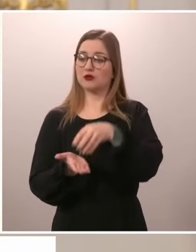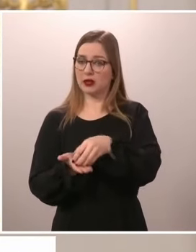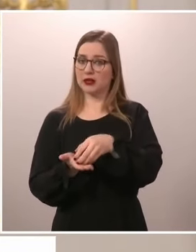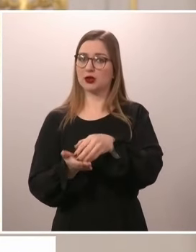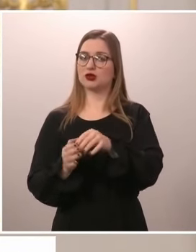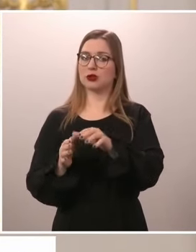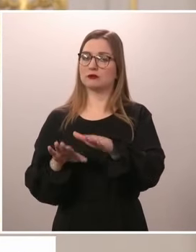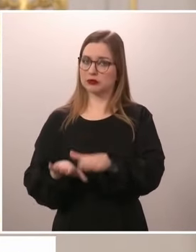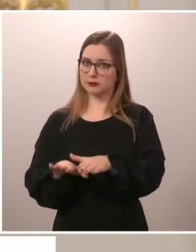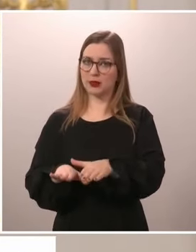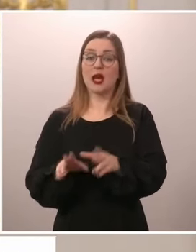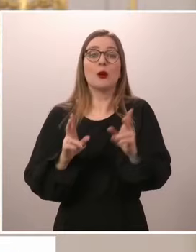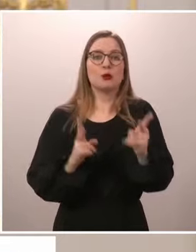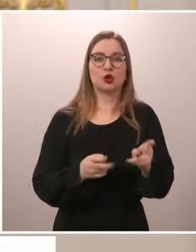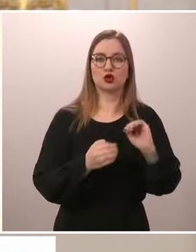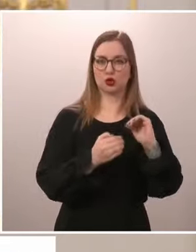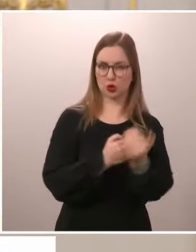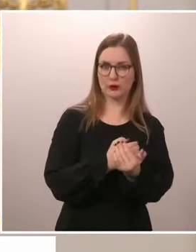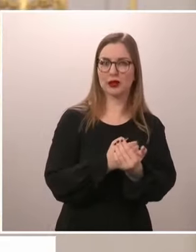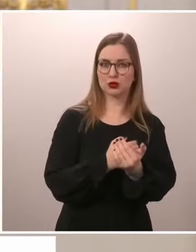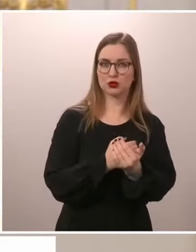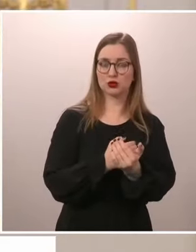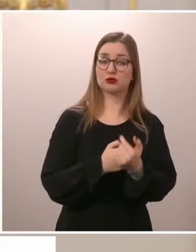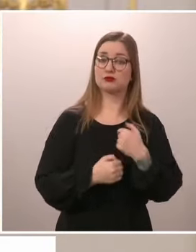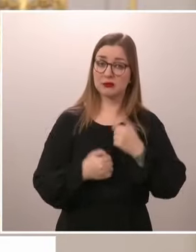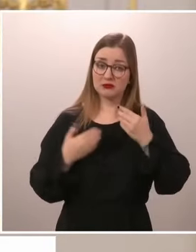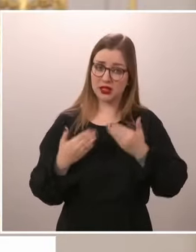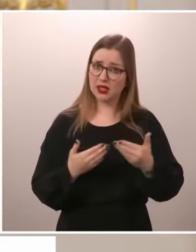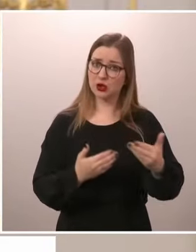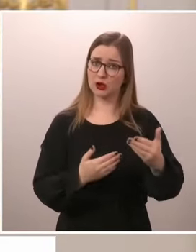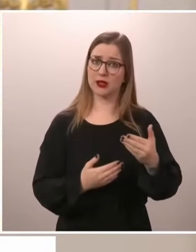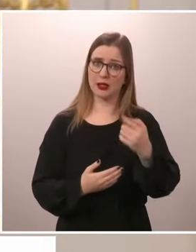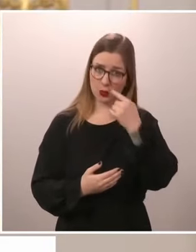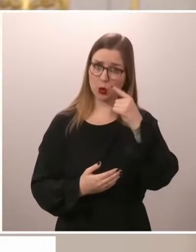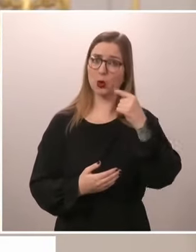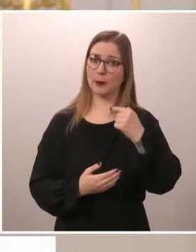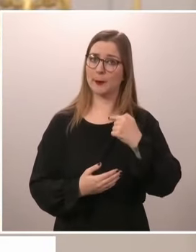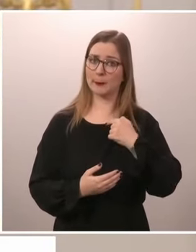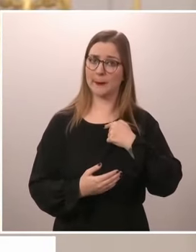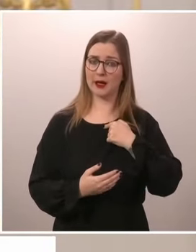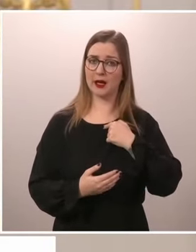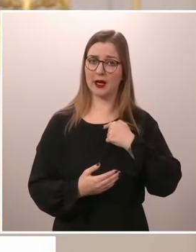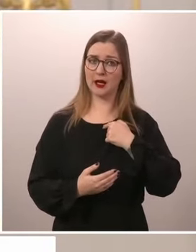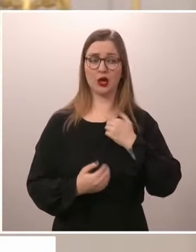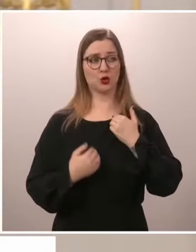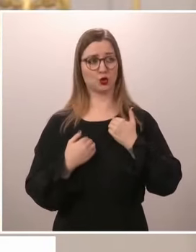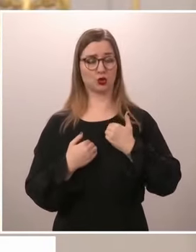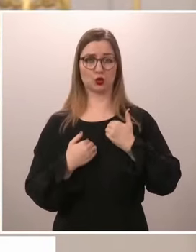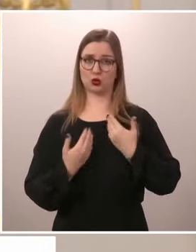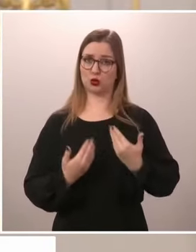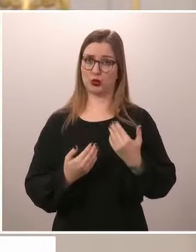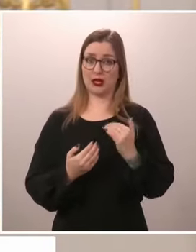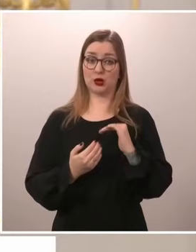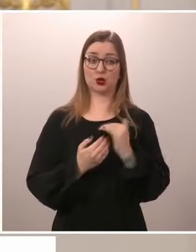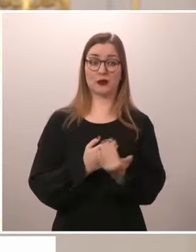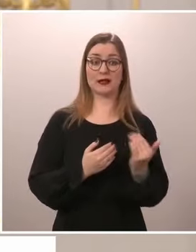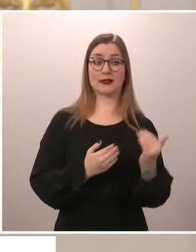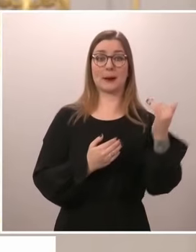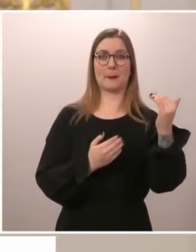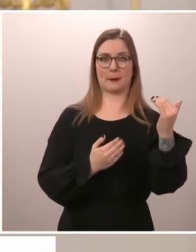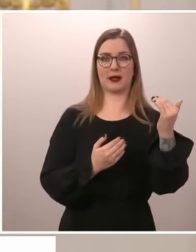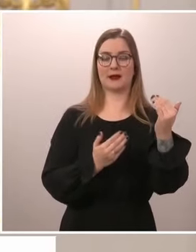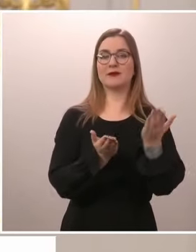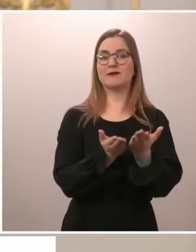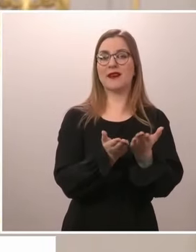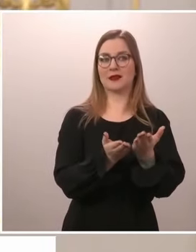turvallisuudesta, ja olen siitä kiitollinen ja ylpeä, eli tunnen oloni huomattavasti vielä turvallisemmassa kuin mitä tunsin tuossa